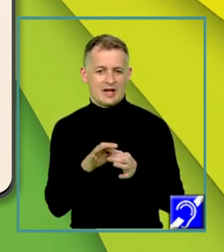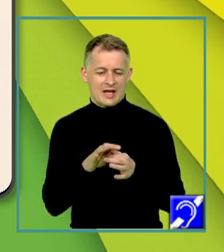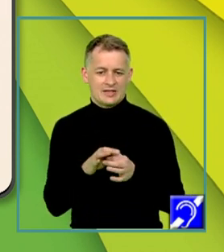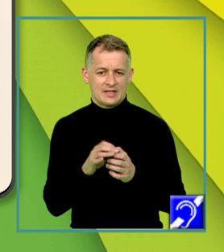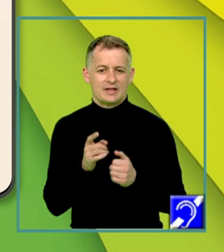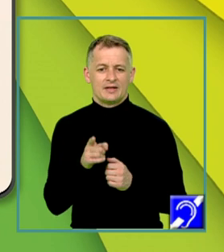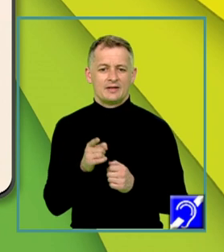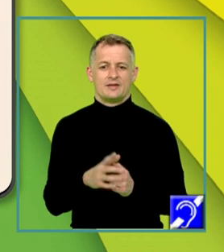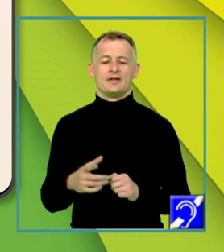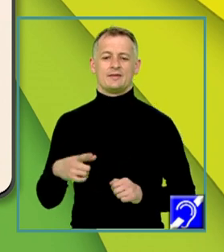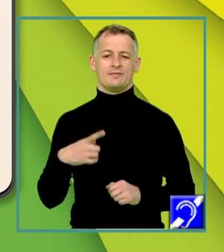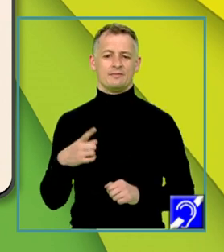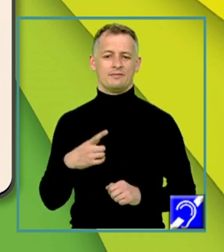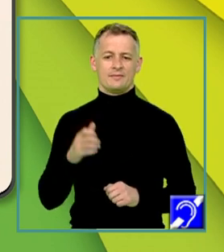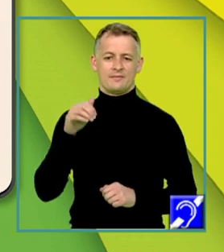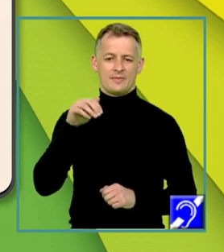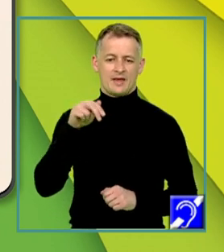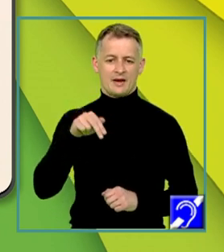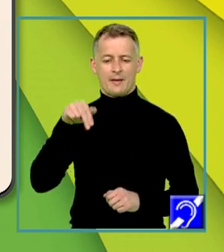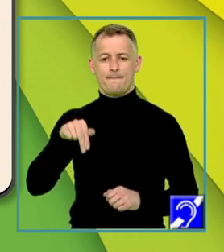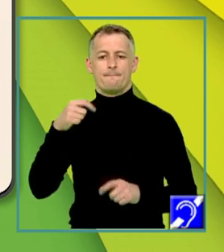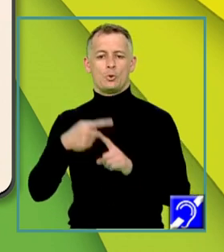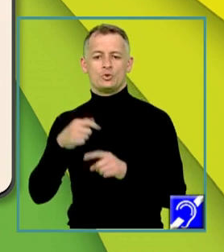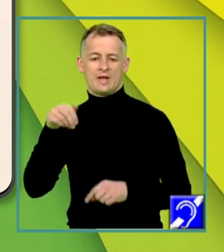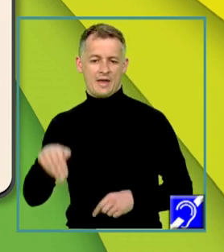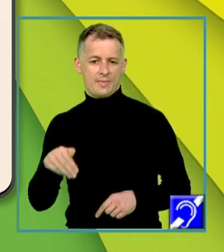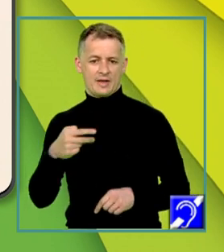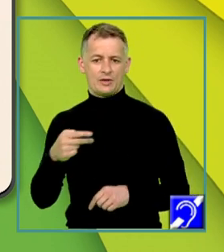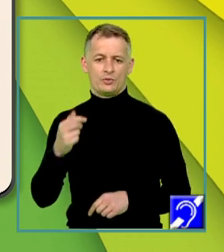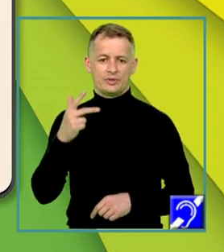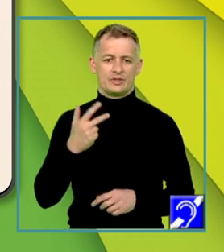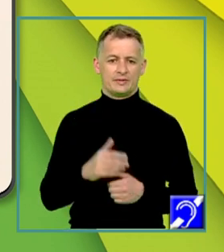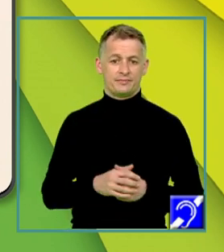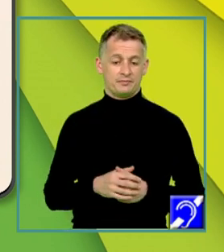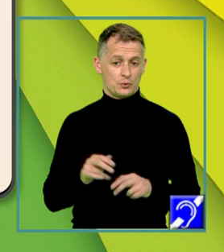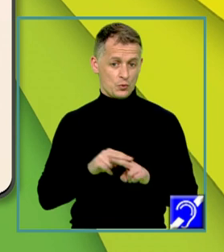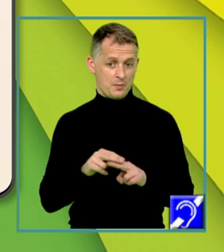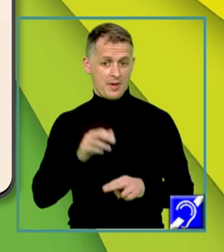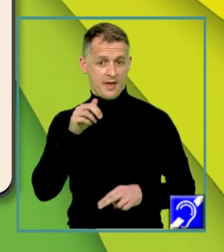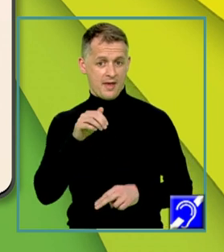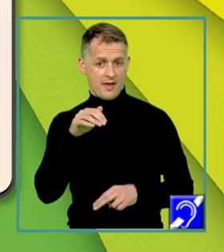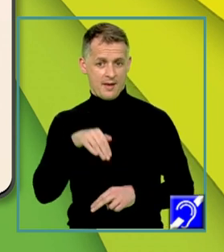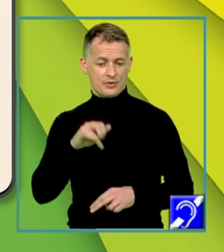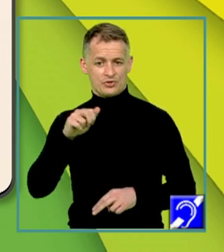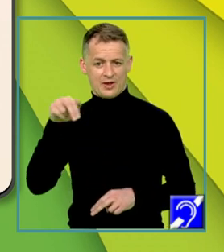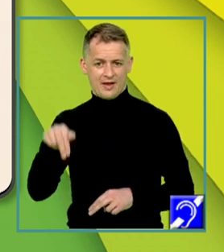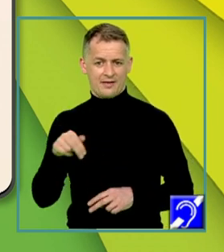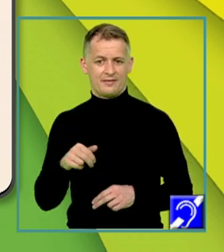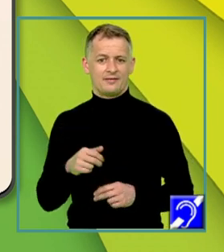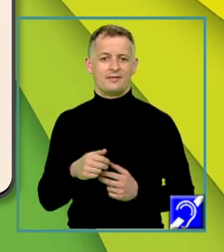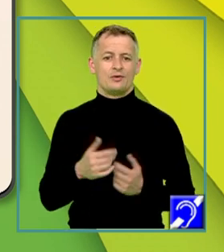echivalentă cu N plus M egal cu 3. Cum M și N sunt numere naturale nenule,